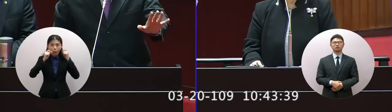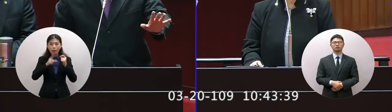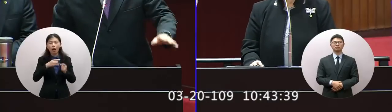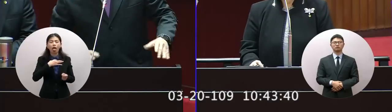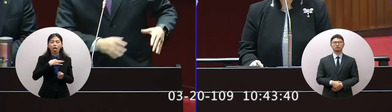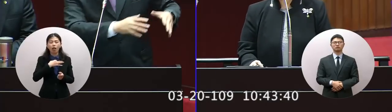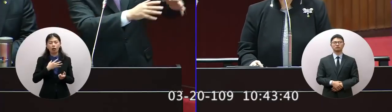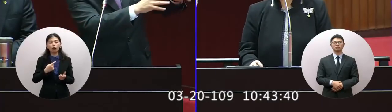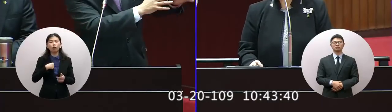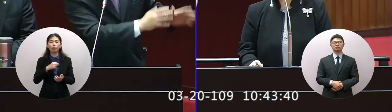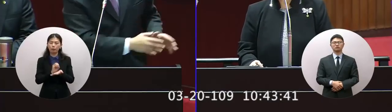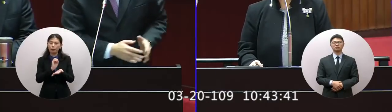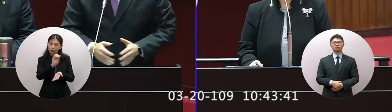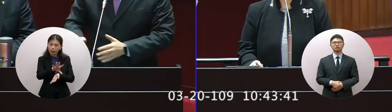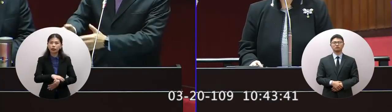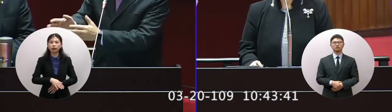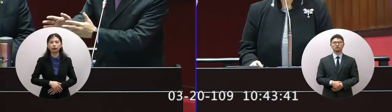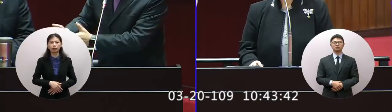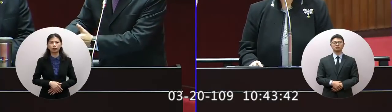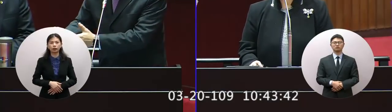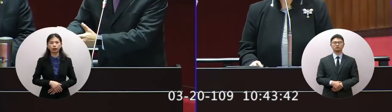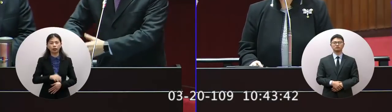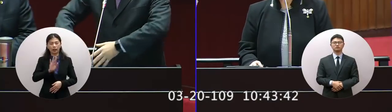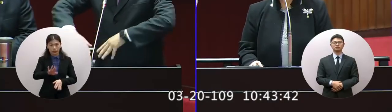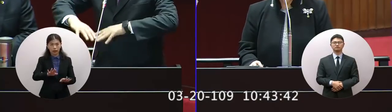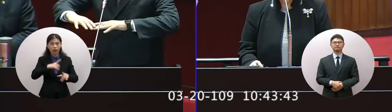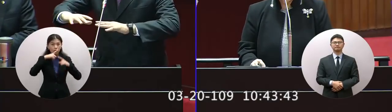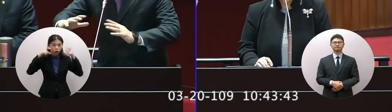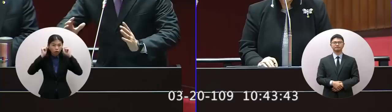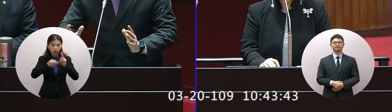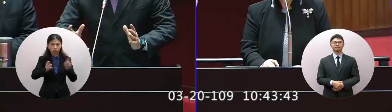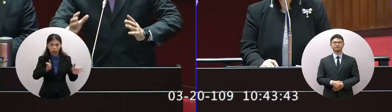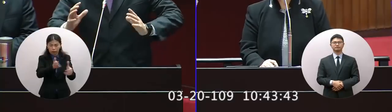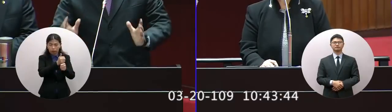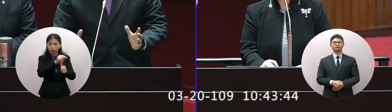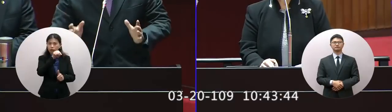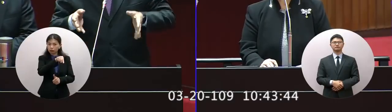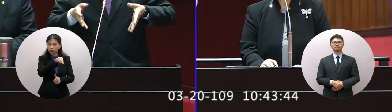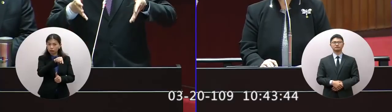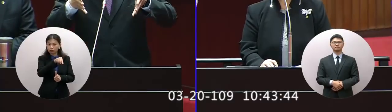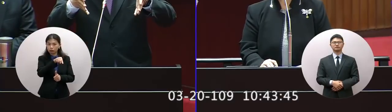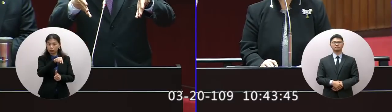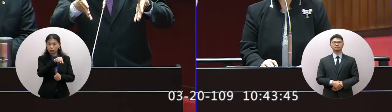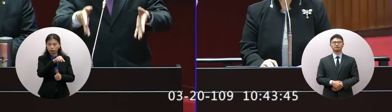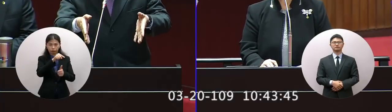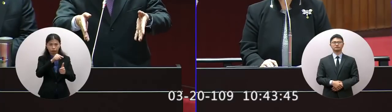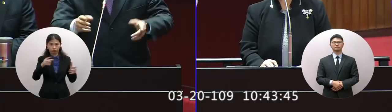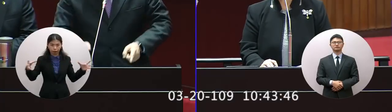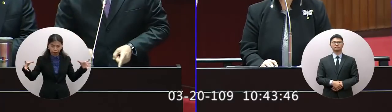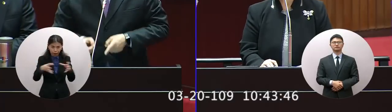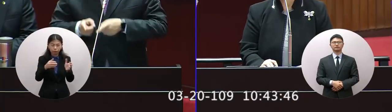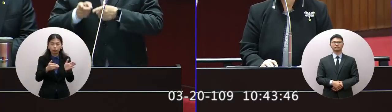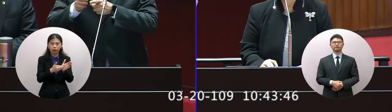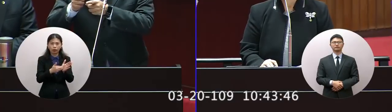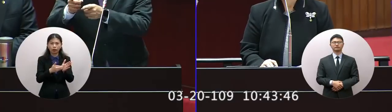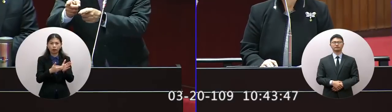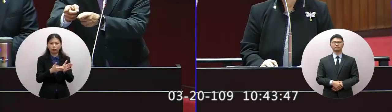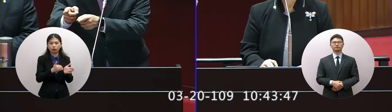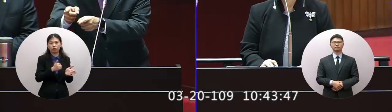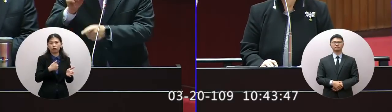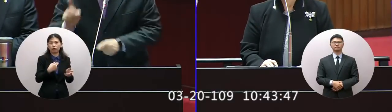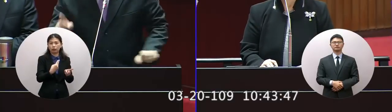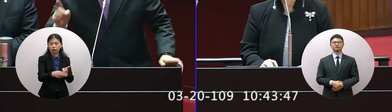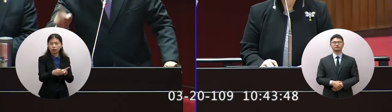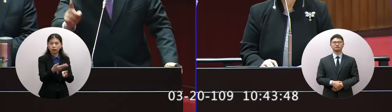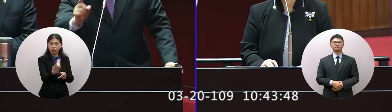怎麼跟委員報告我們現在口罩是由指揮中心數量齊了以後 由消防署直接